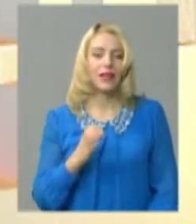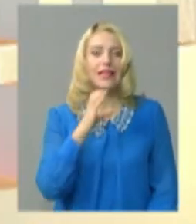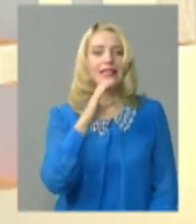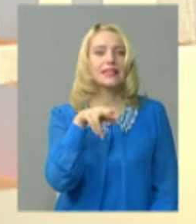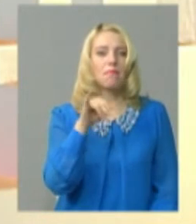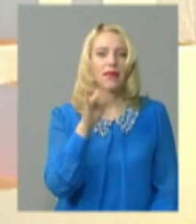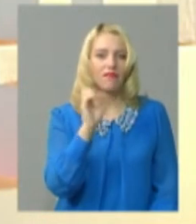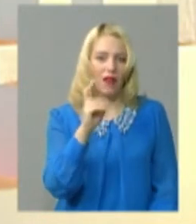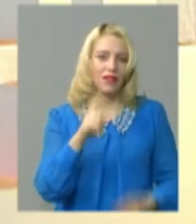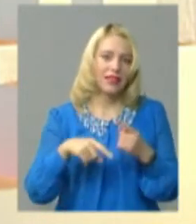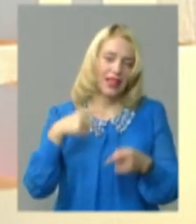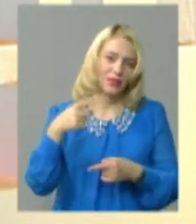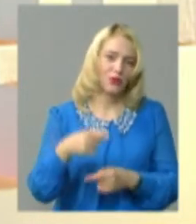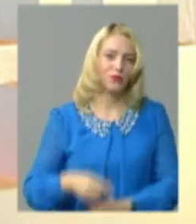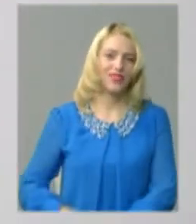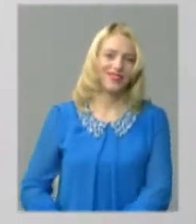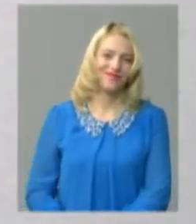чекаємо за дві хвилини.